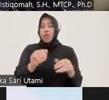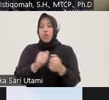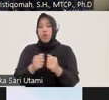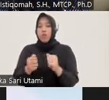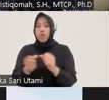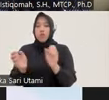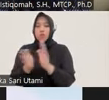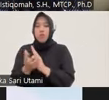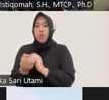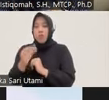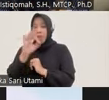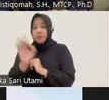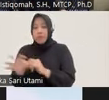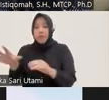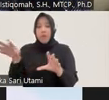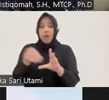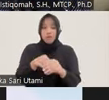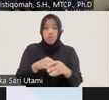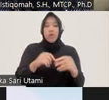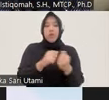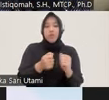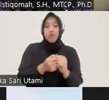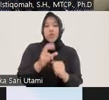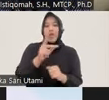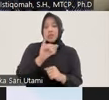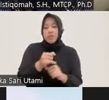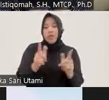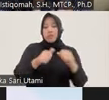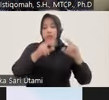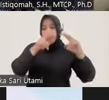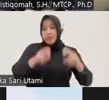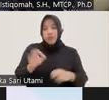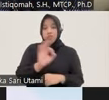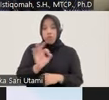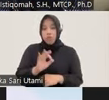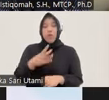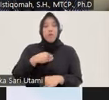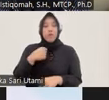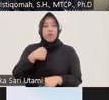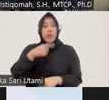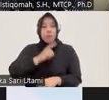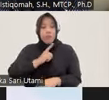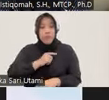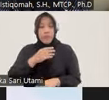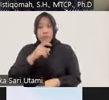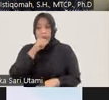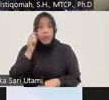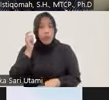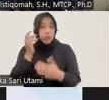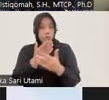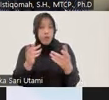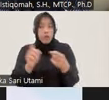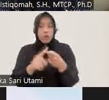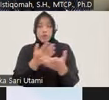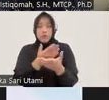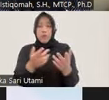persen yang kemudian di-RJK ini tidak ditemukan dalam hasil penelitian sehingga menurut saya Bapak Ibu sekalian dan rekan-rekan semuanya